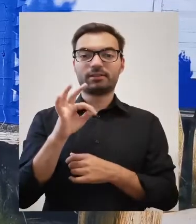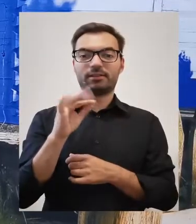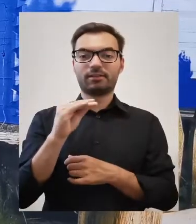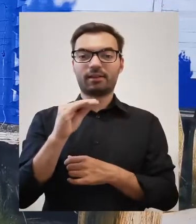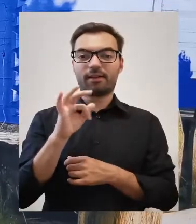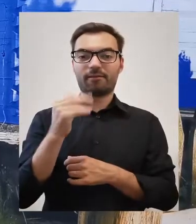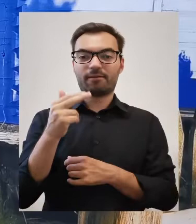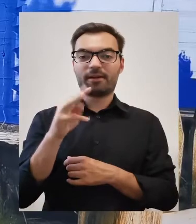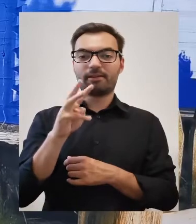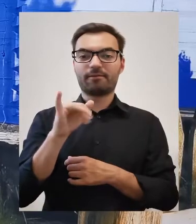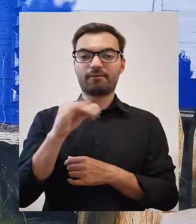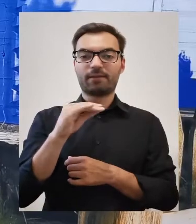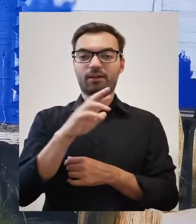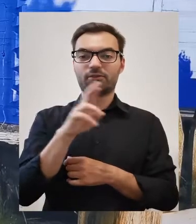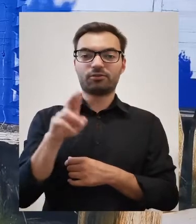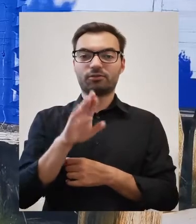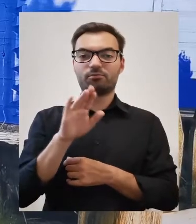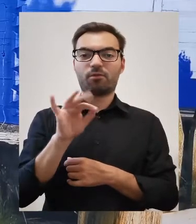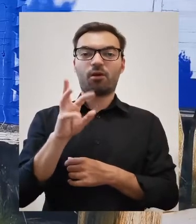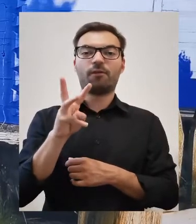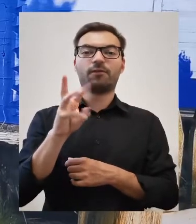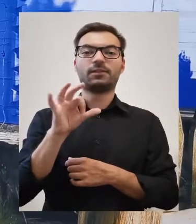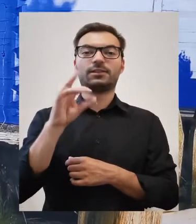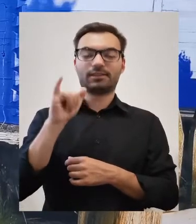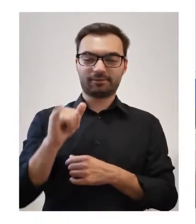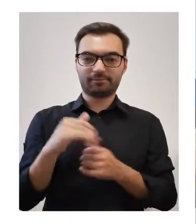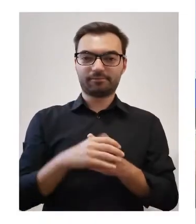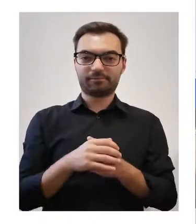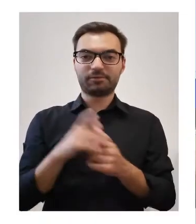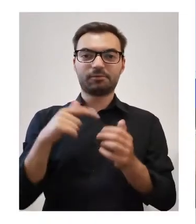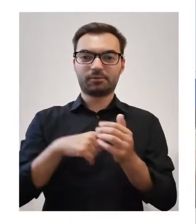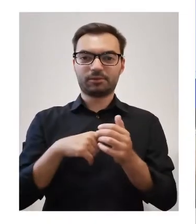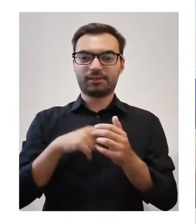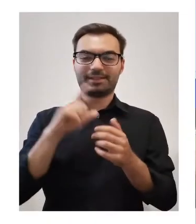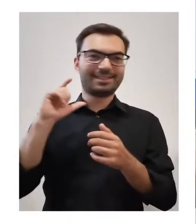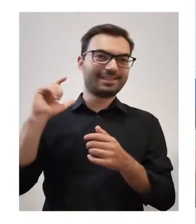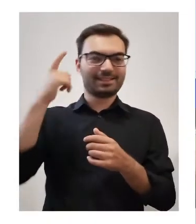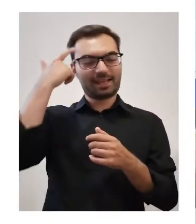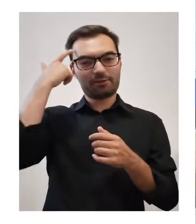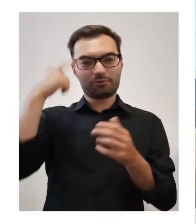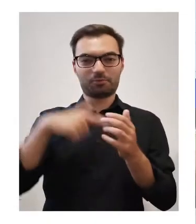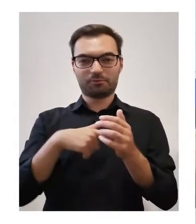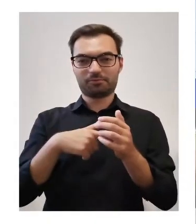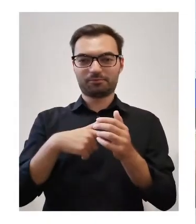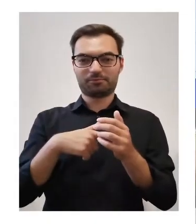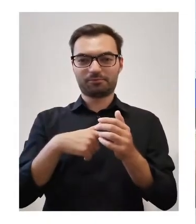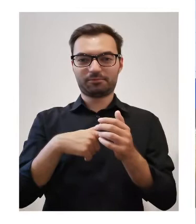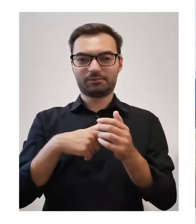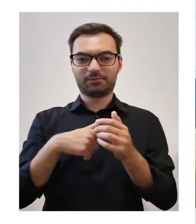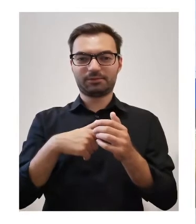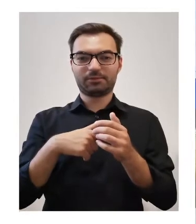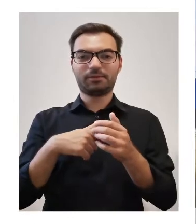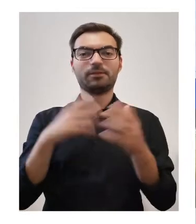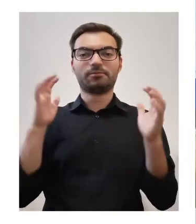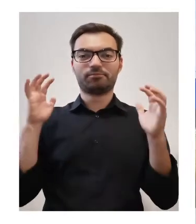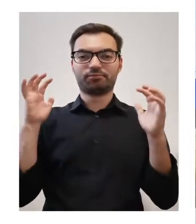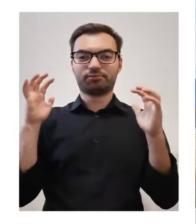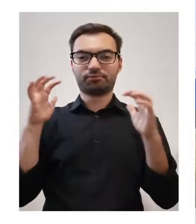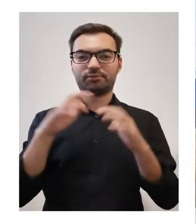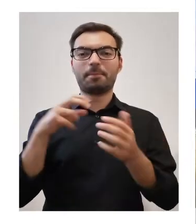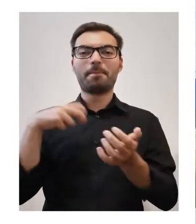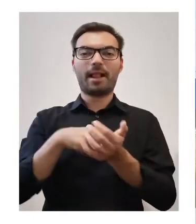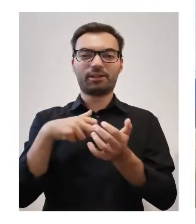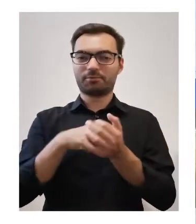Stefanowi Wierzbowskiemu stała się centrum podpątniczym Mazowsza i ściągali na ten